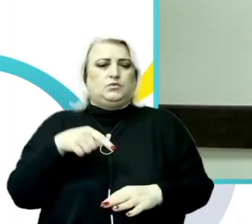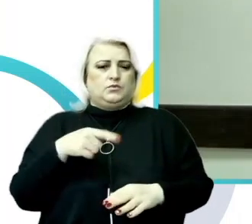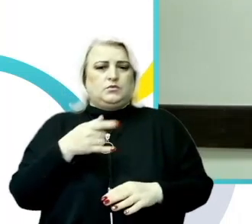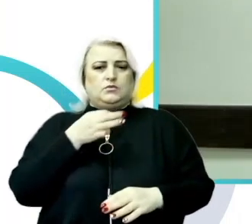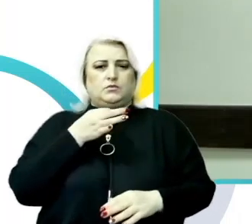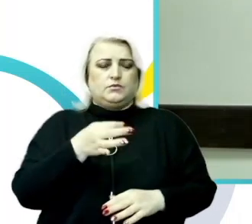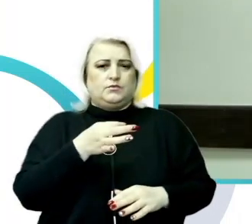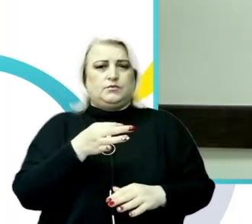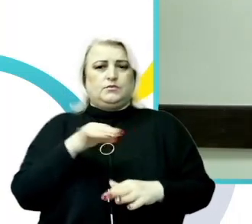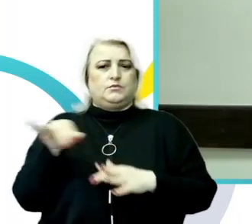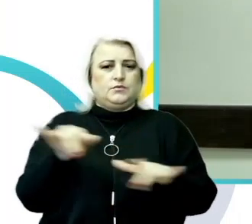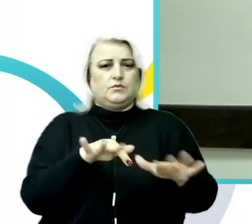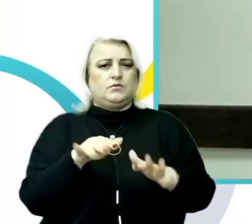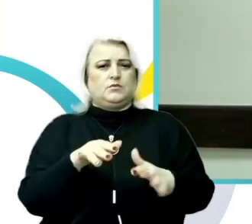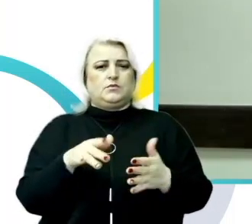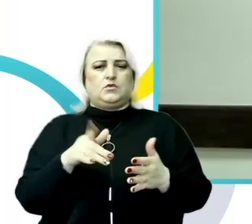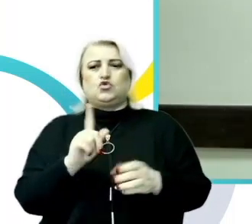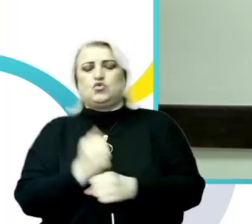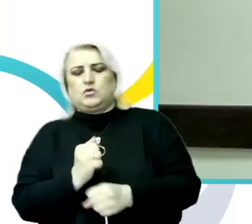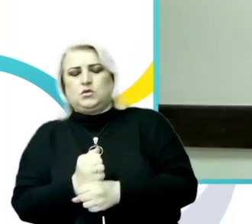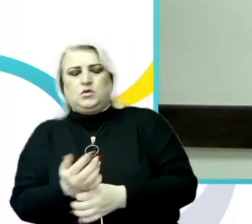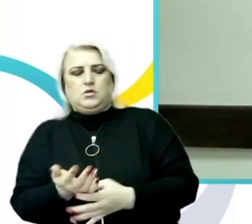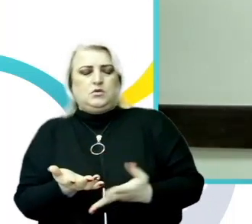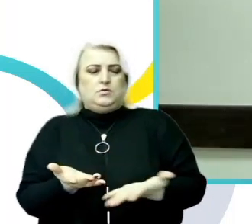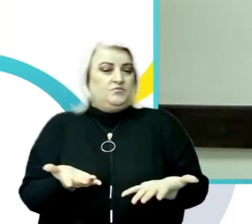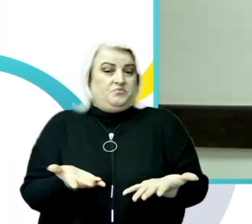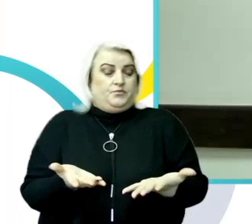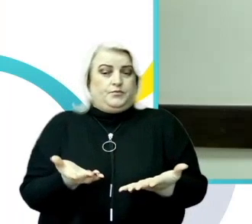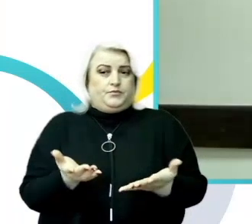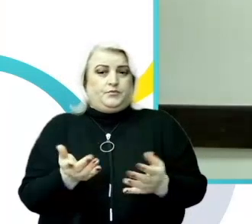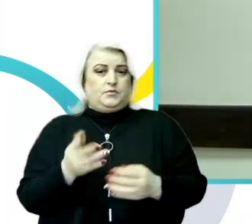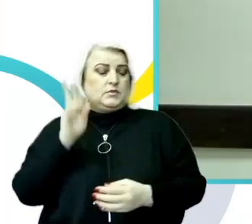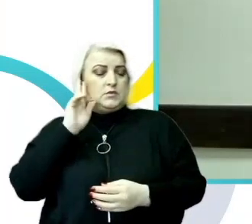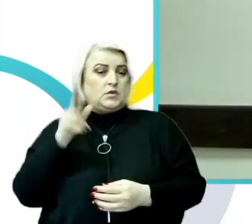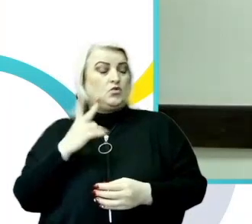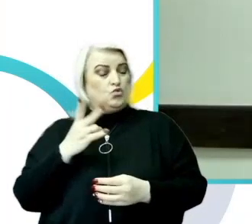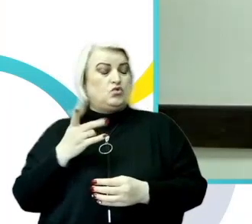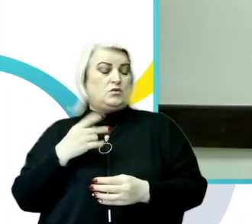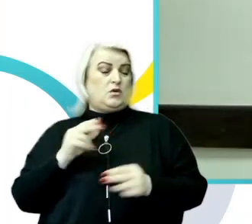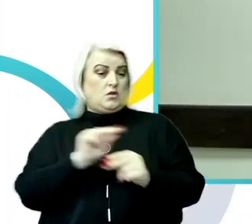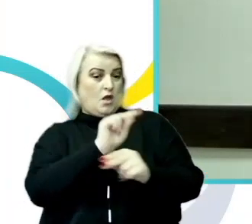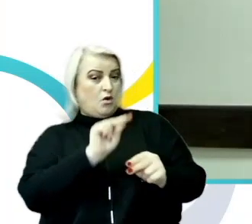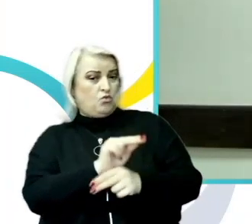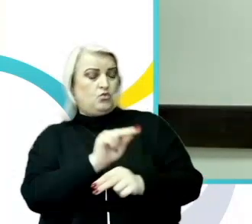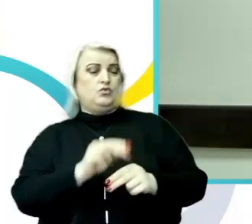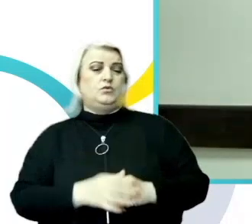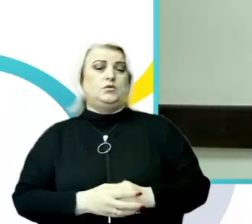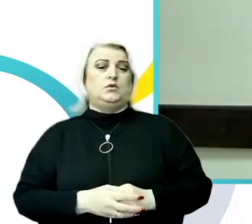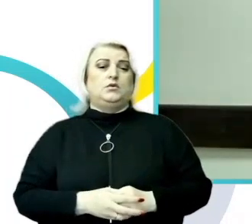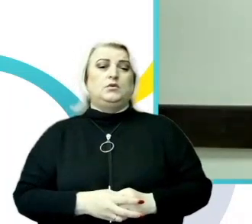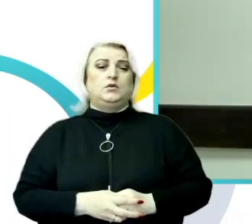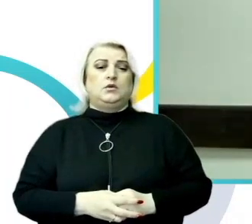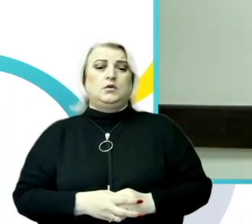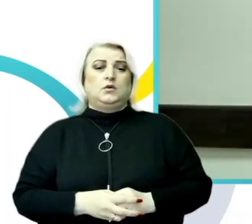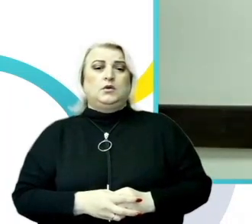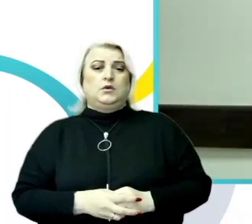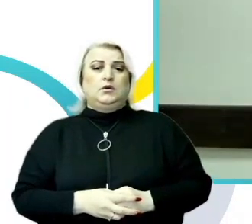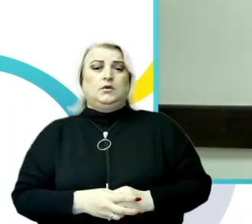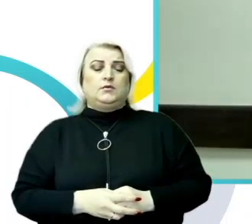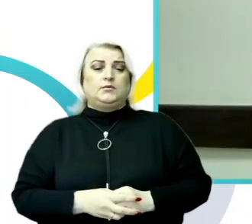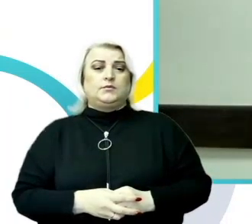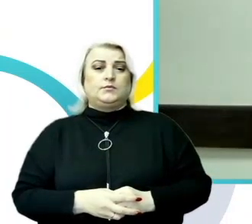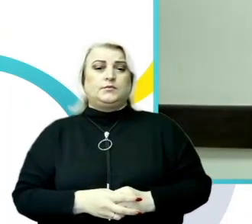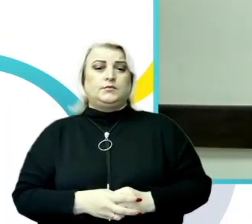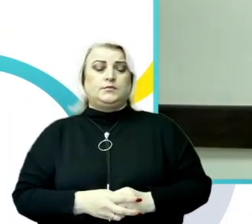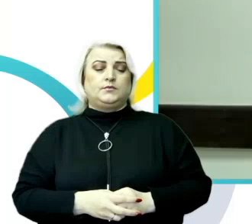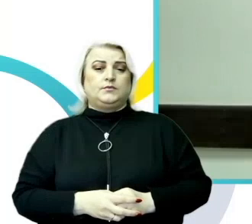sau să oferi suport și consiliere persoanelor care se confruntă cu astfel de cazuri și